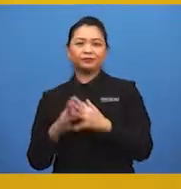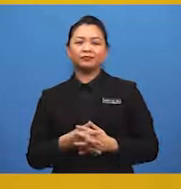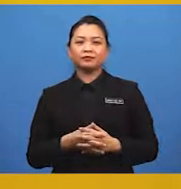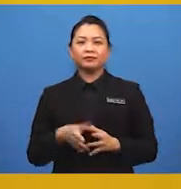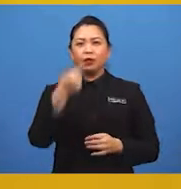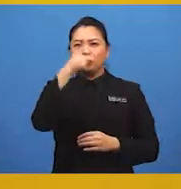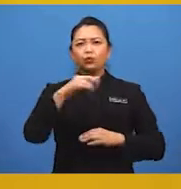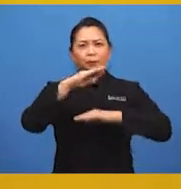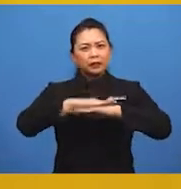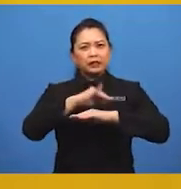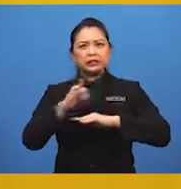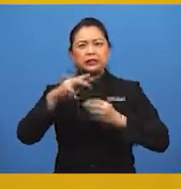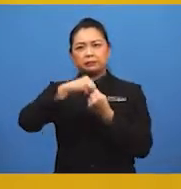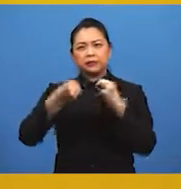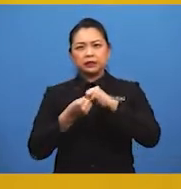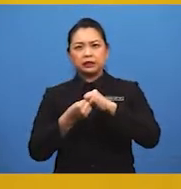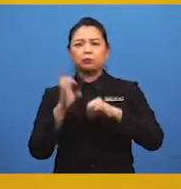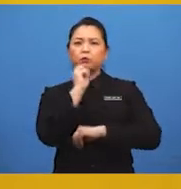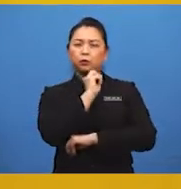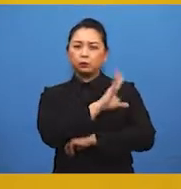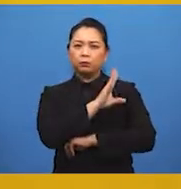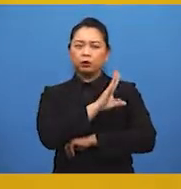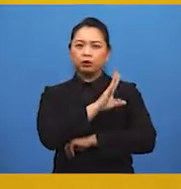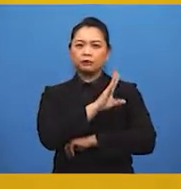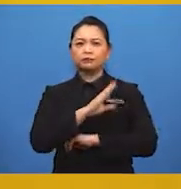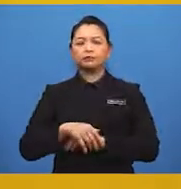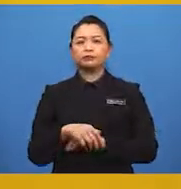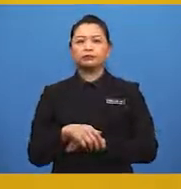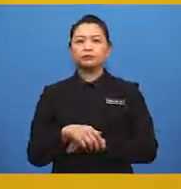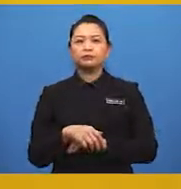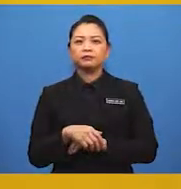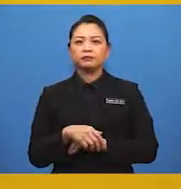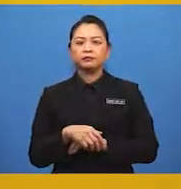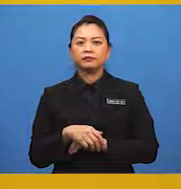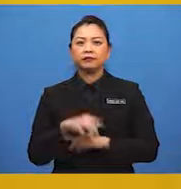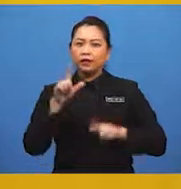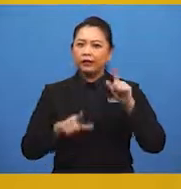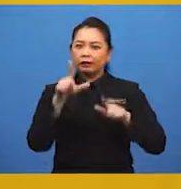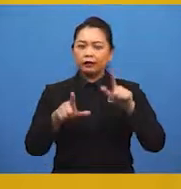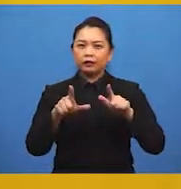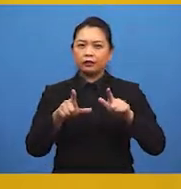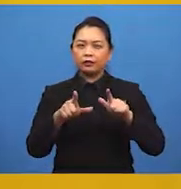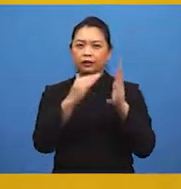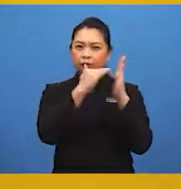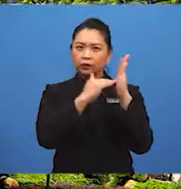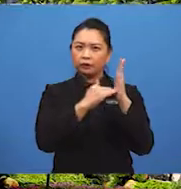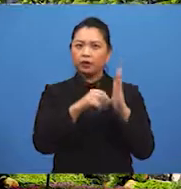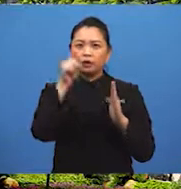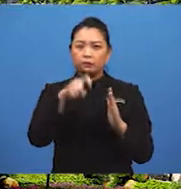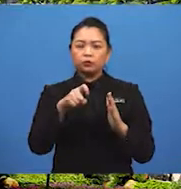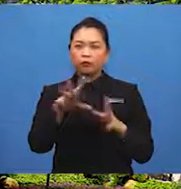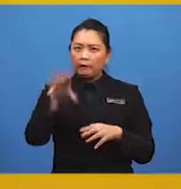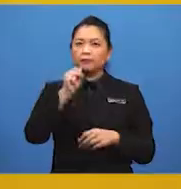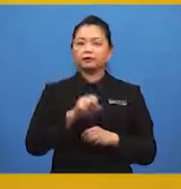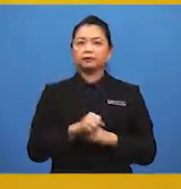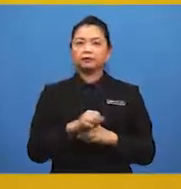Untuk mengatasi masalah pembuangan sisa pepejar di kawasan bandar, langkah-langkah berikut perlu diambil.